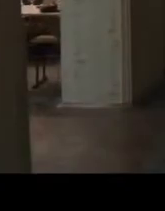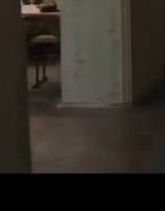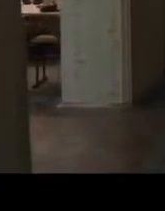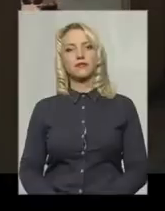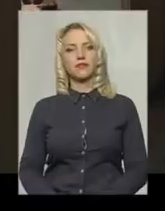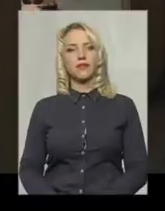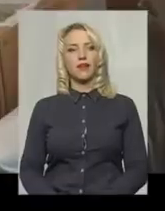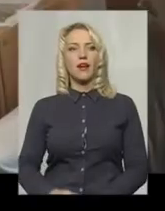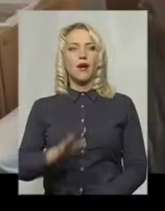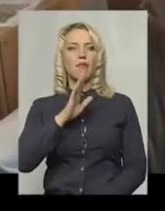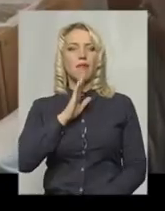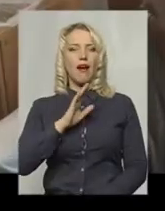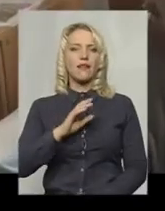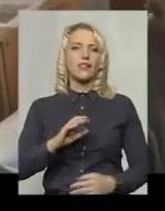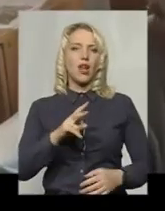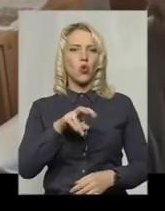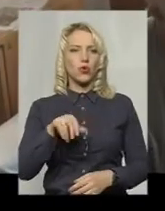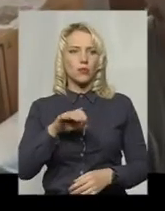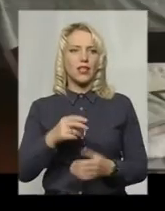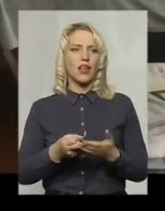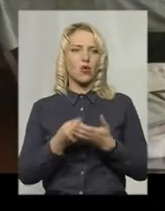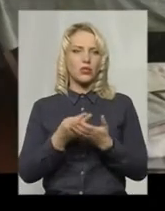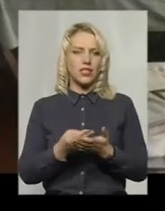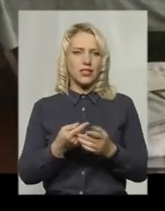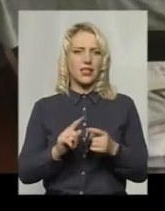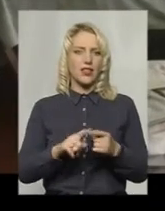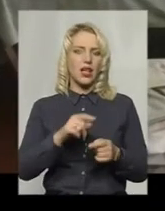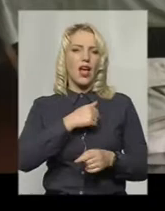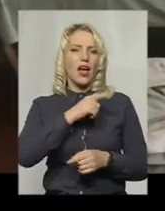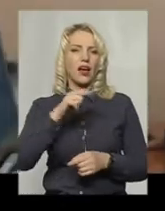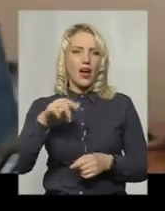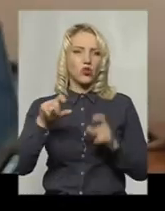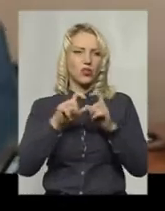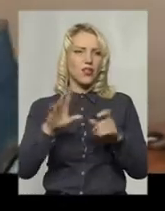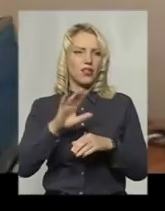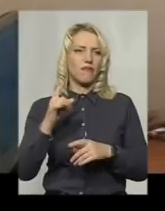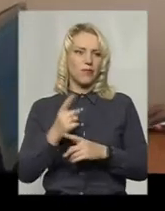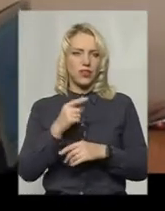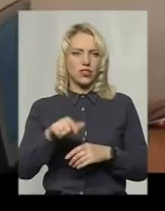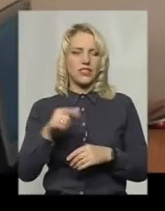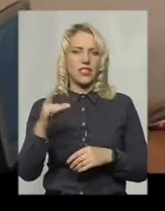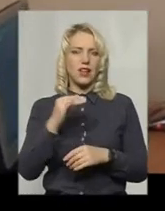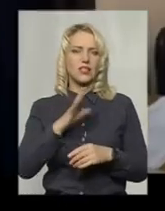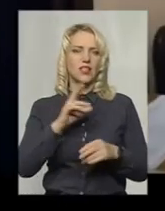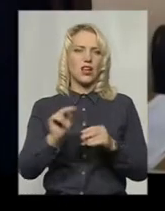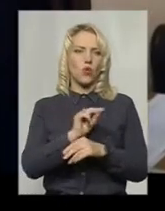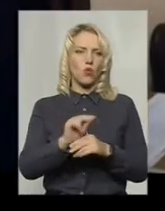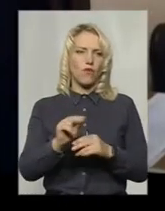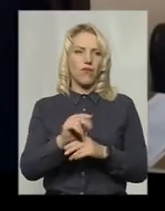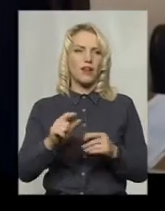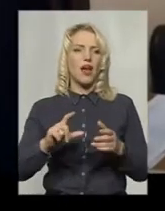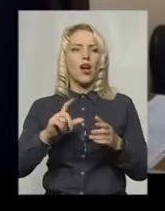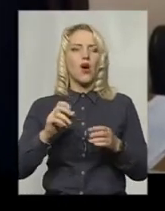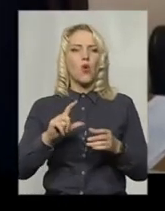Пані Людмила у стаціонарі Хмельницького обласного кардіологічного диспенсеру не вперше. Цього разу вона проходить курс лікування в палаті